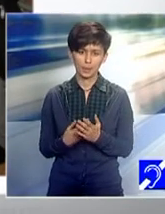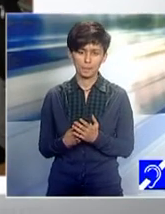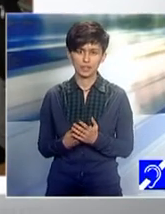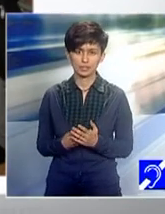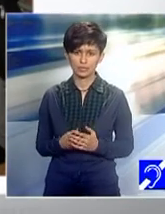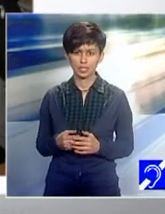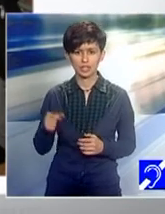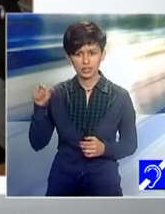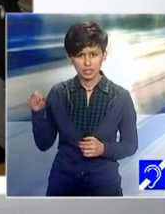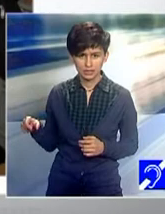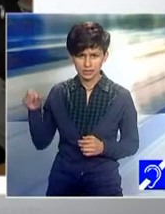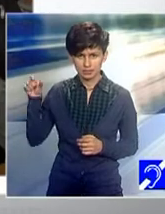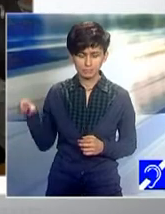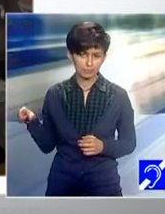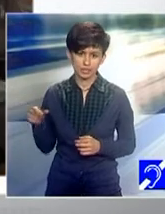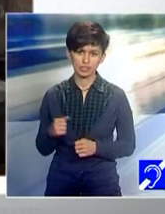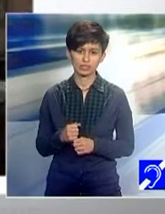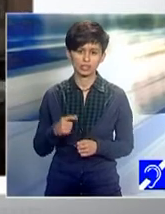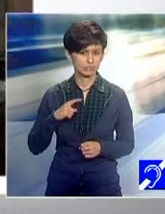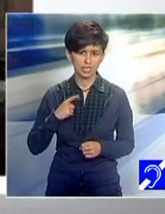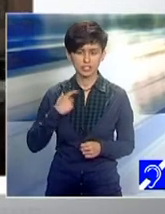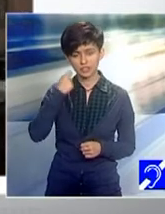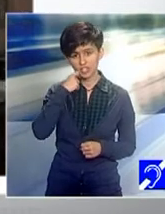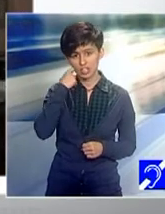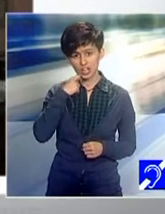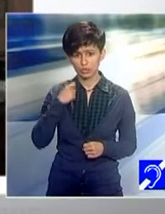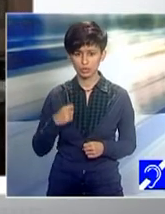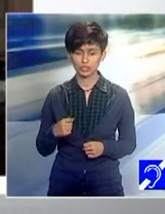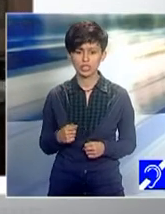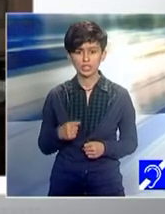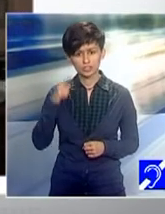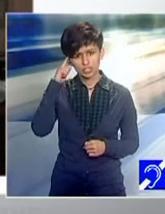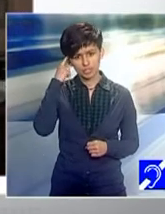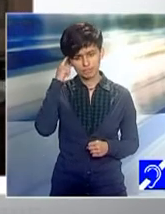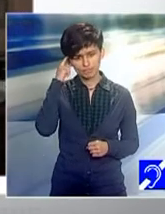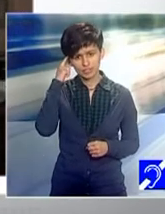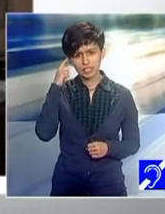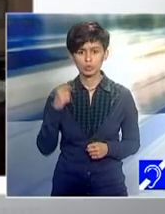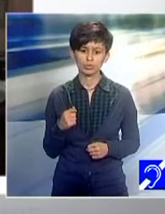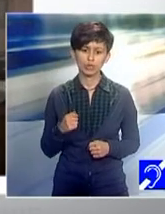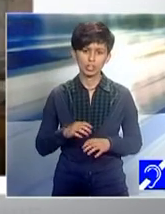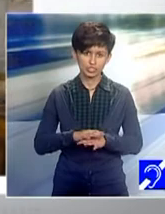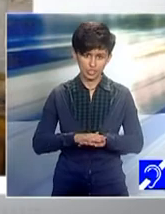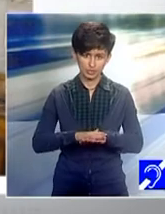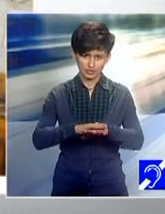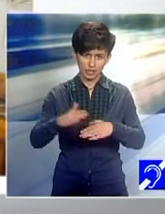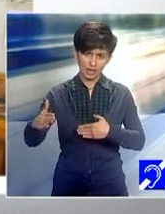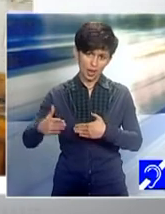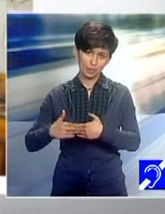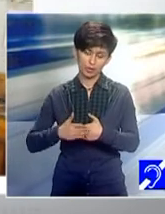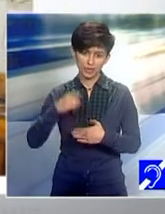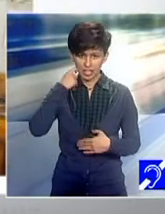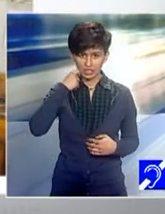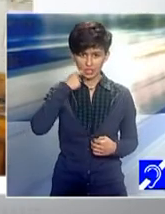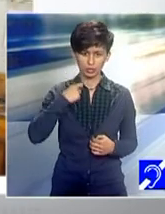fim și la Cluj, dar să și cunoaștem împrejurimile Clujului, adică să